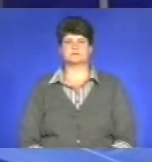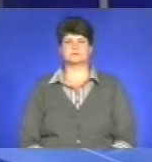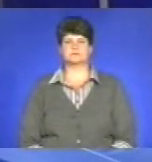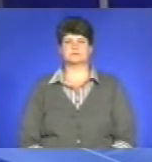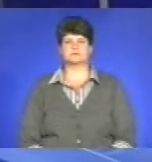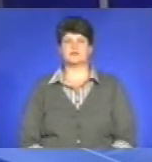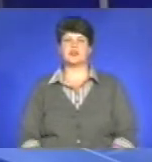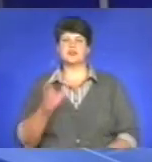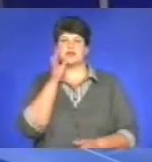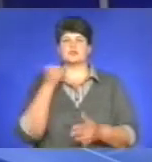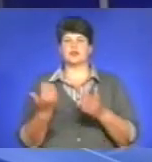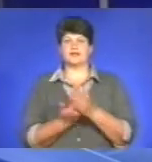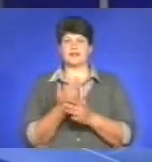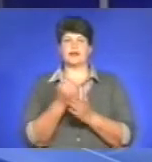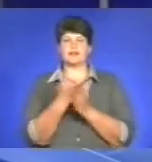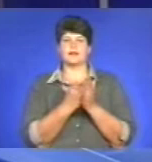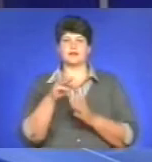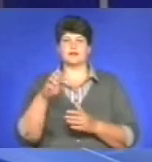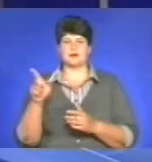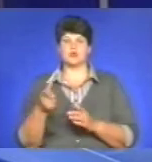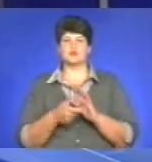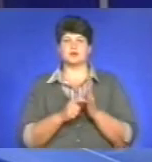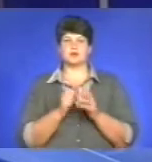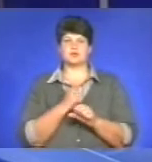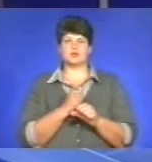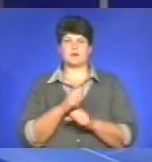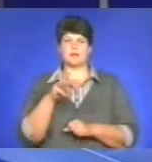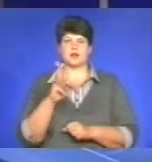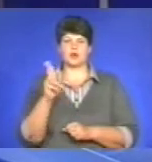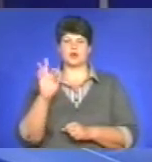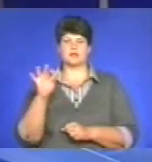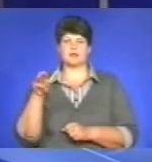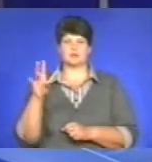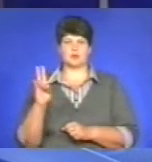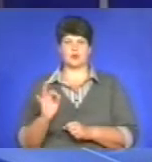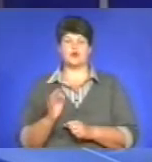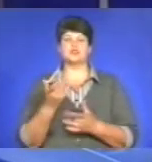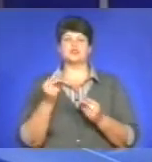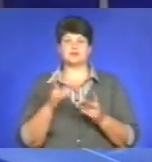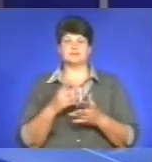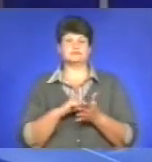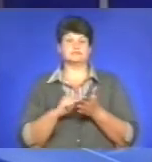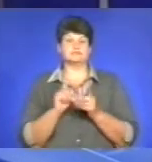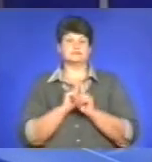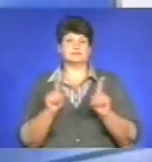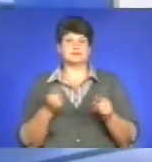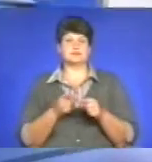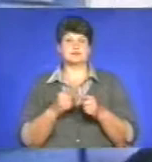Час новин на каналі ТТБ. У студії працює Марія Котенко. Чим відзначився цей день, дивіться далі.